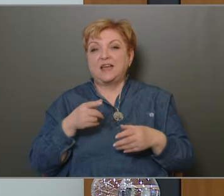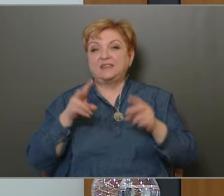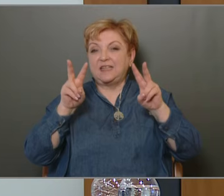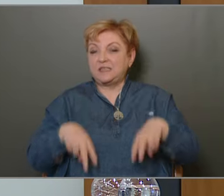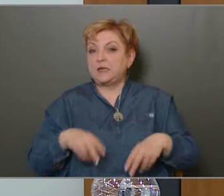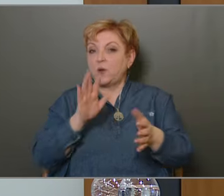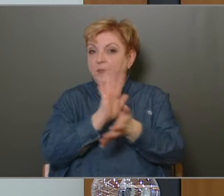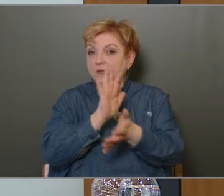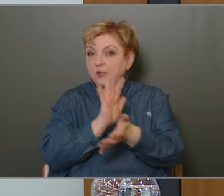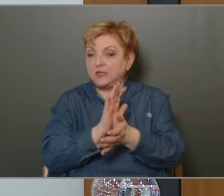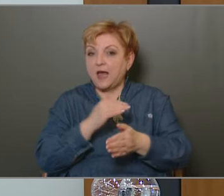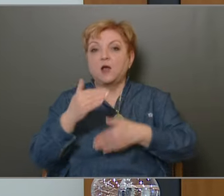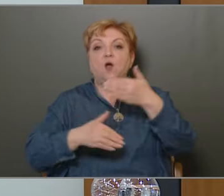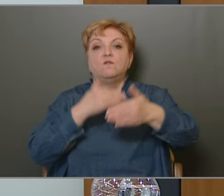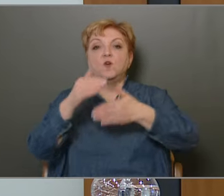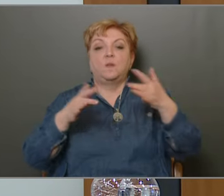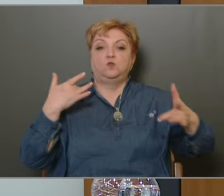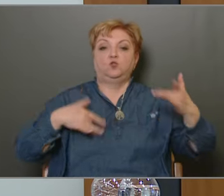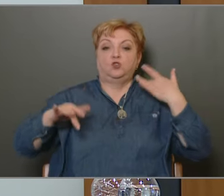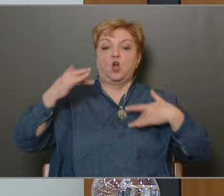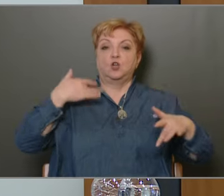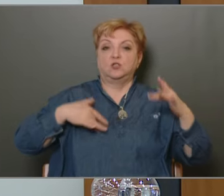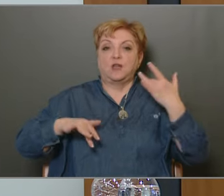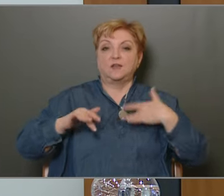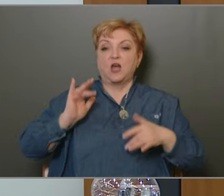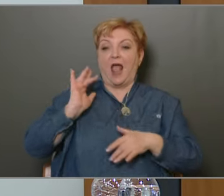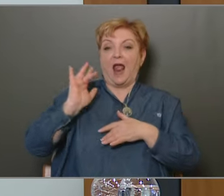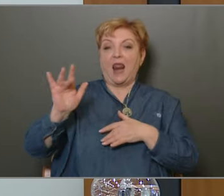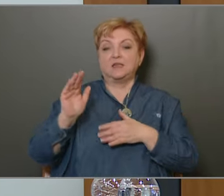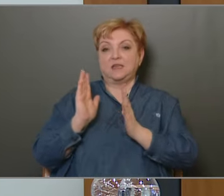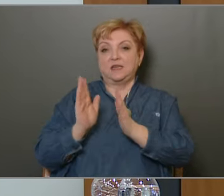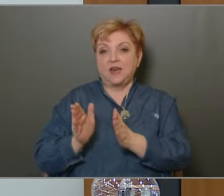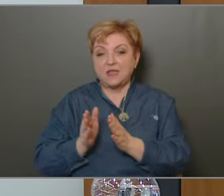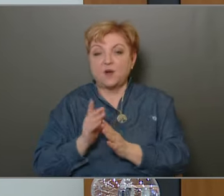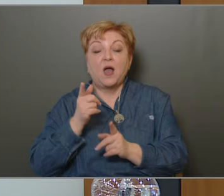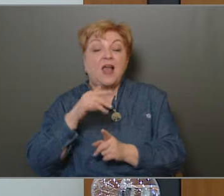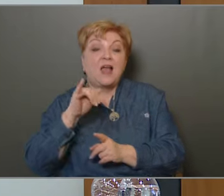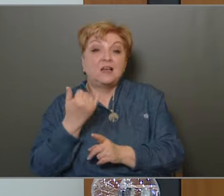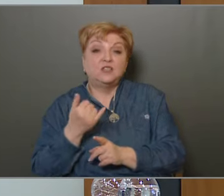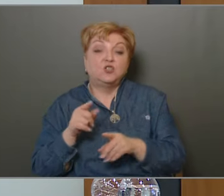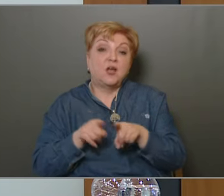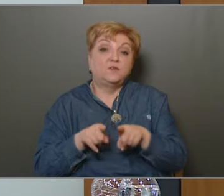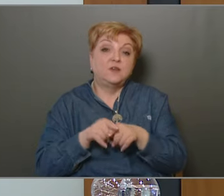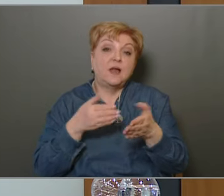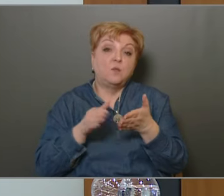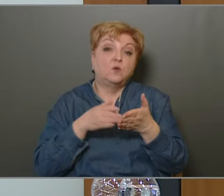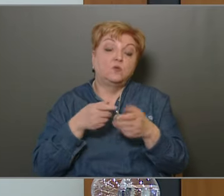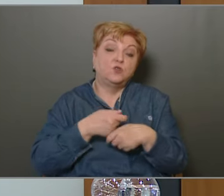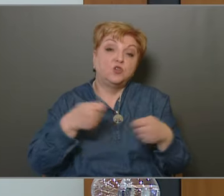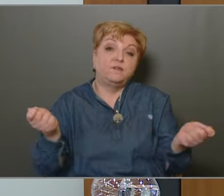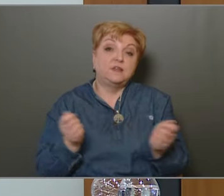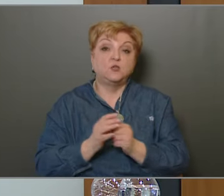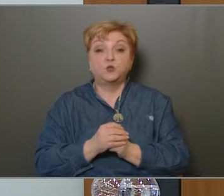bizonyítják a folyamatos tagadást az ellenzék irányába. Hát ez is egyfajta költségvetés.